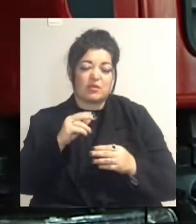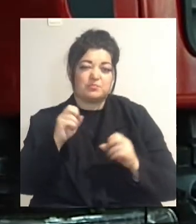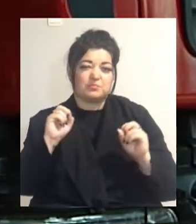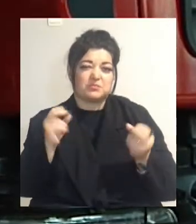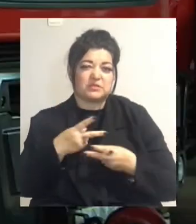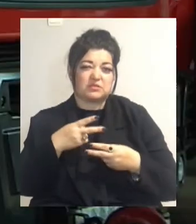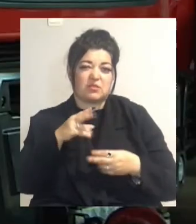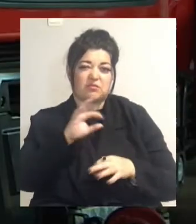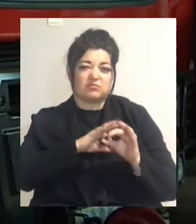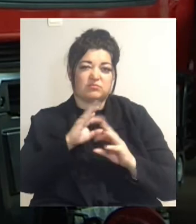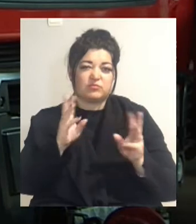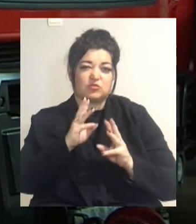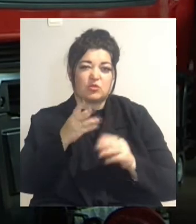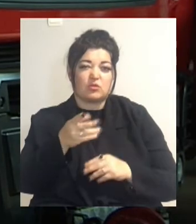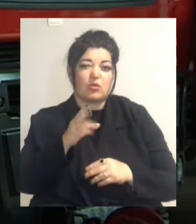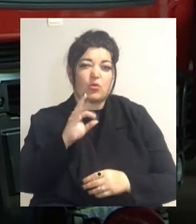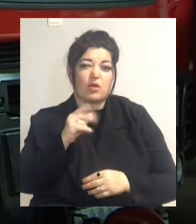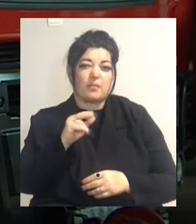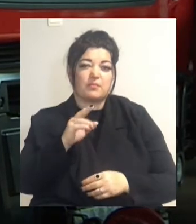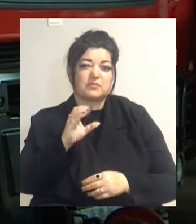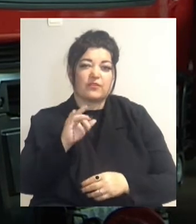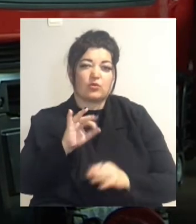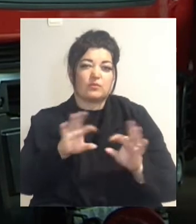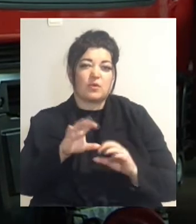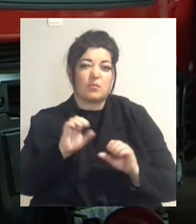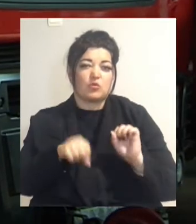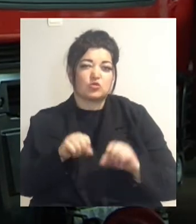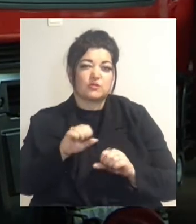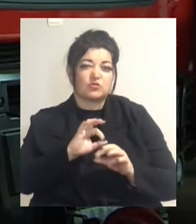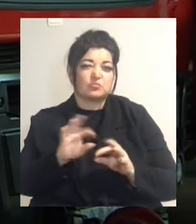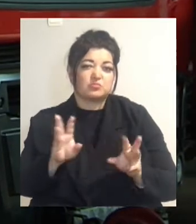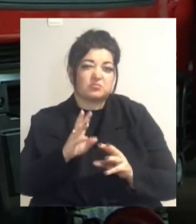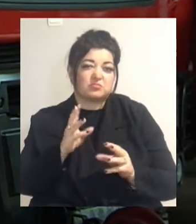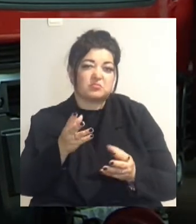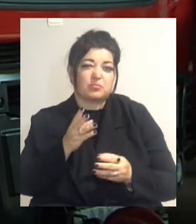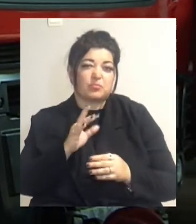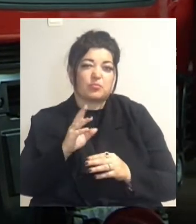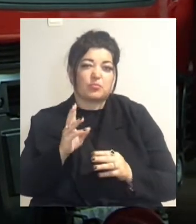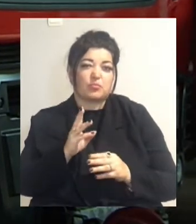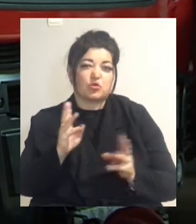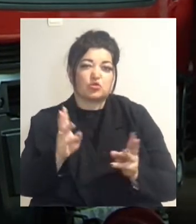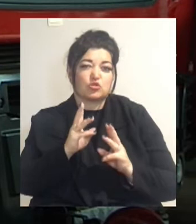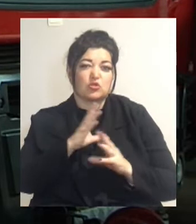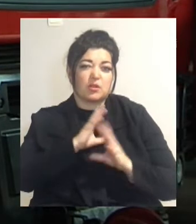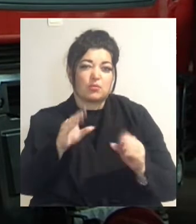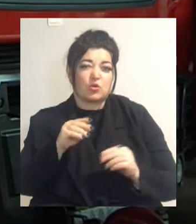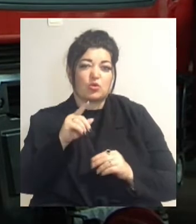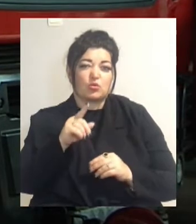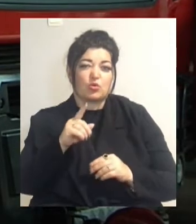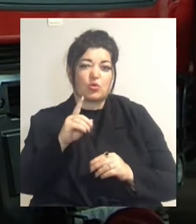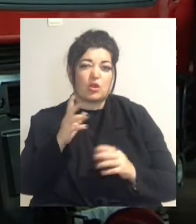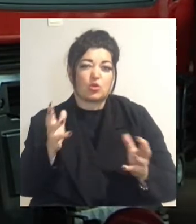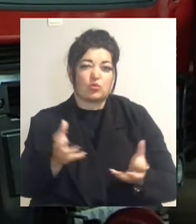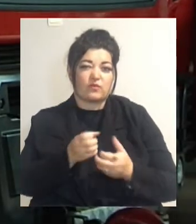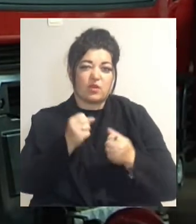Ольга Сафронова. Можливості під'їзду та гасіння пожежі не було, тому рятувальники здійснювали моніторинг